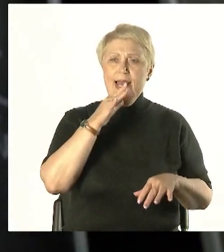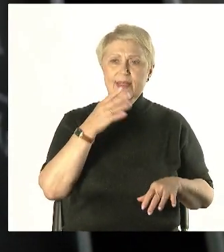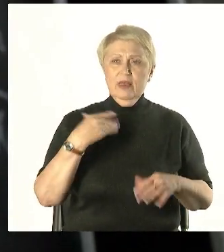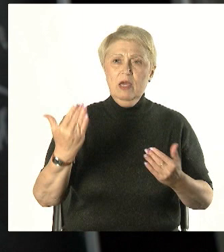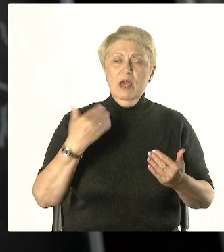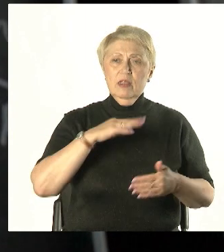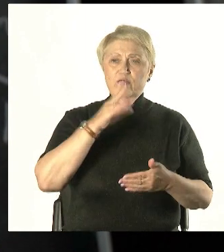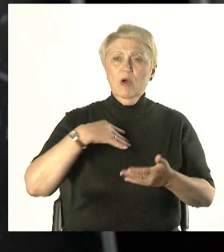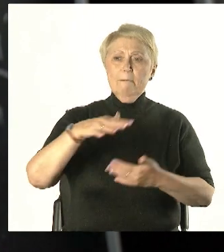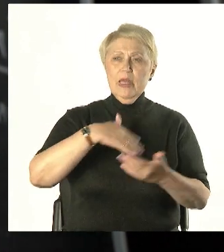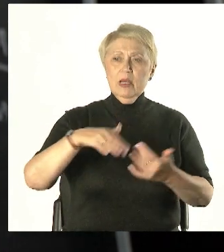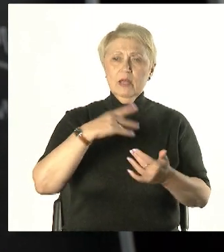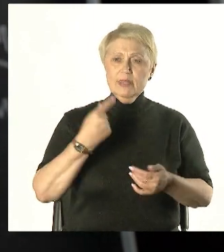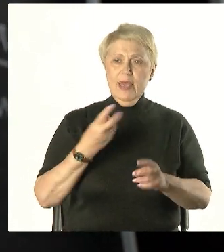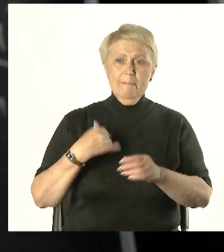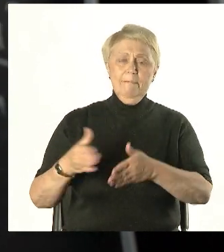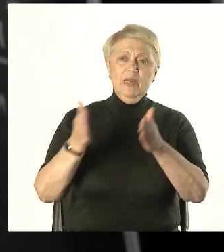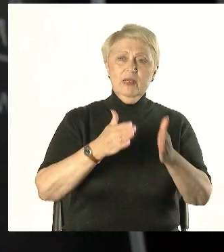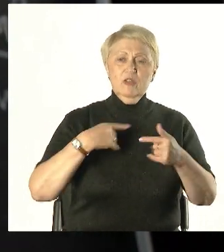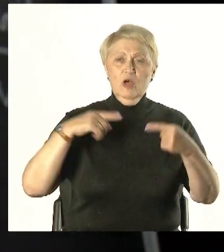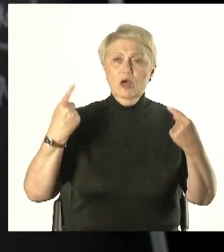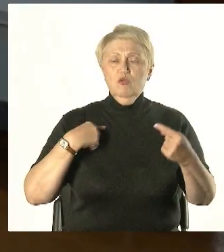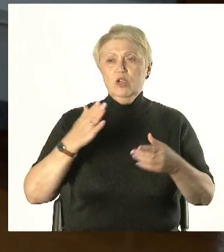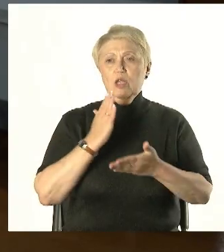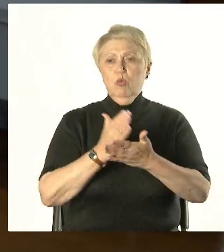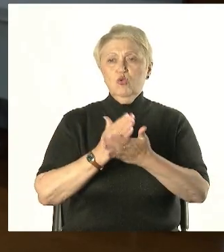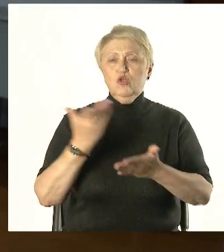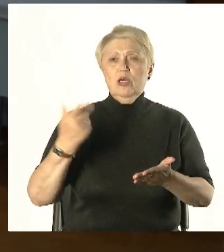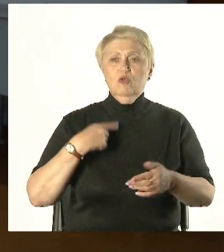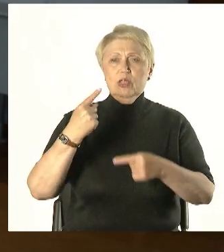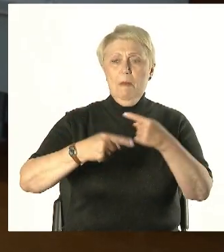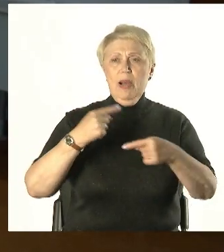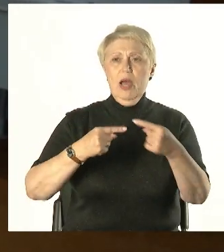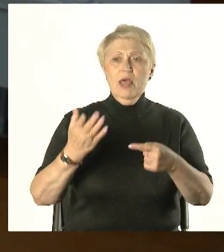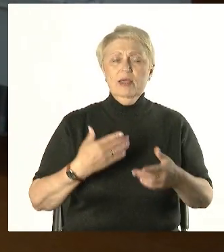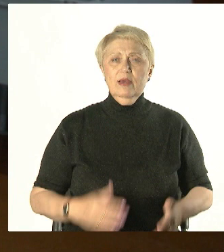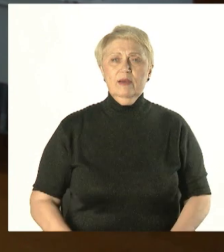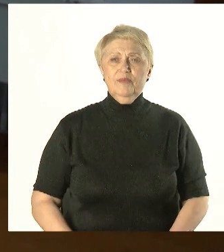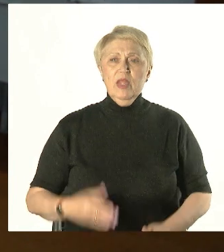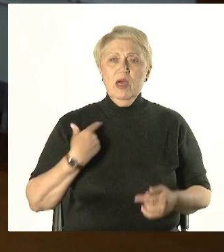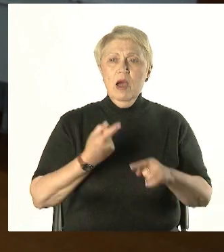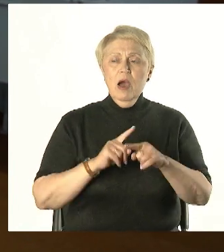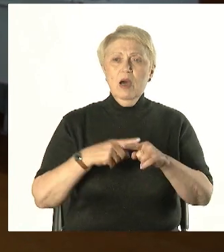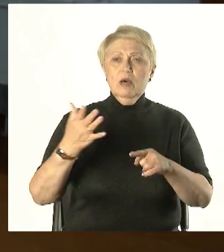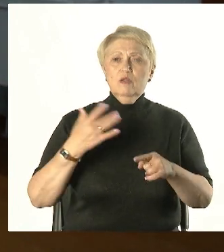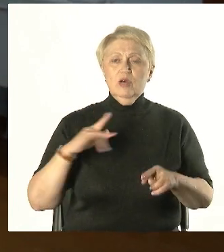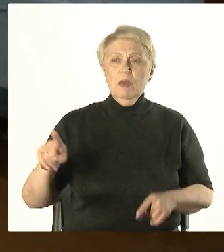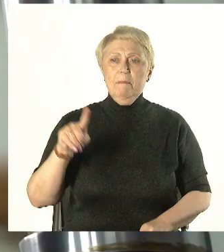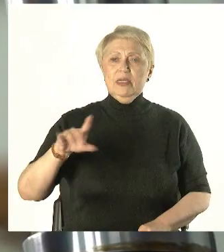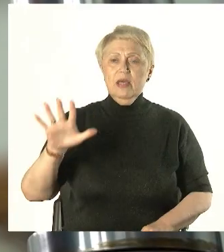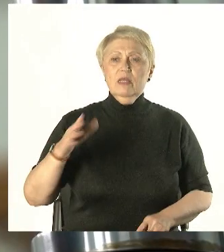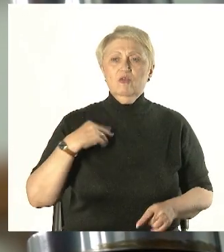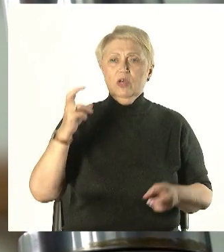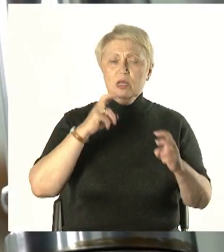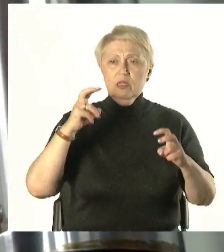отходов – не перекладывать ответственность на будущие поколения. Состояние физических барьеров на пути излучения постоянно контролируется.